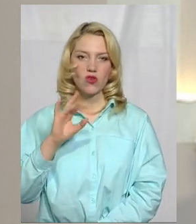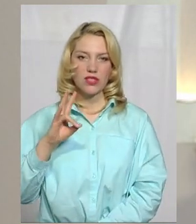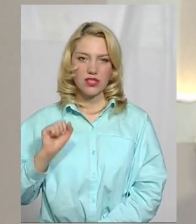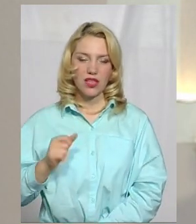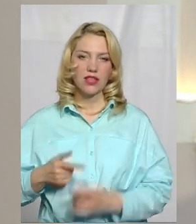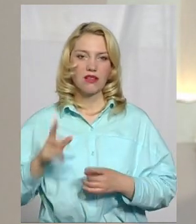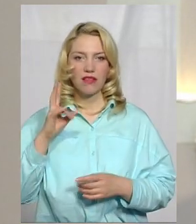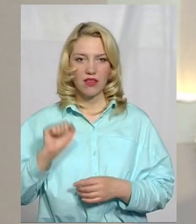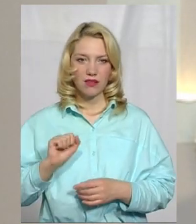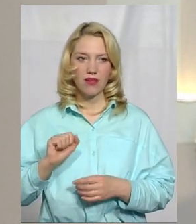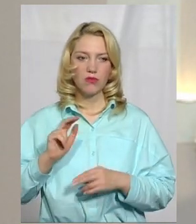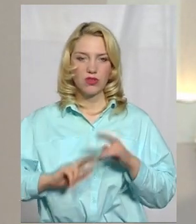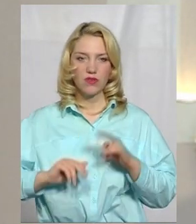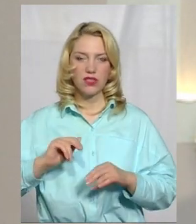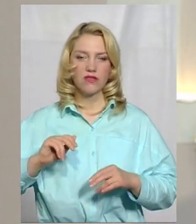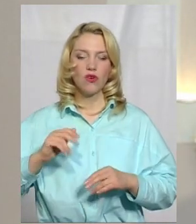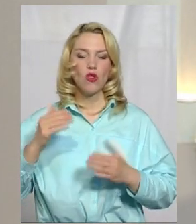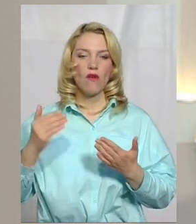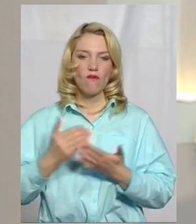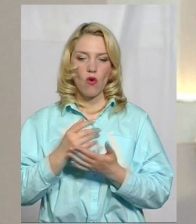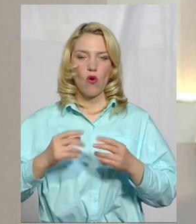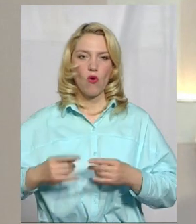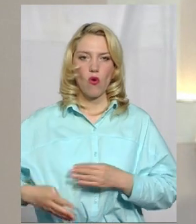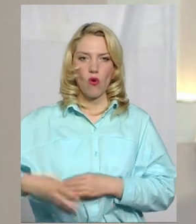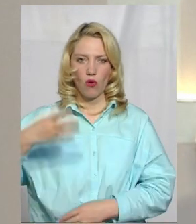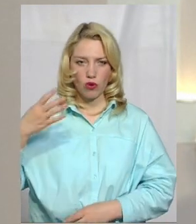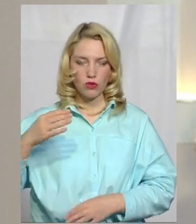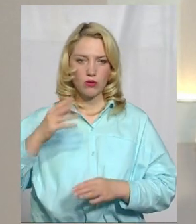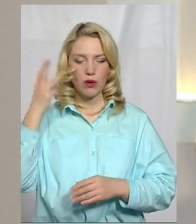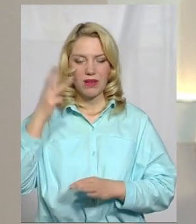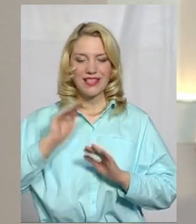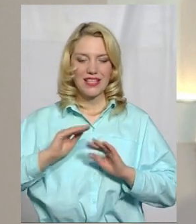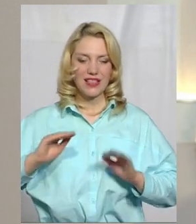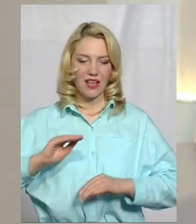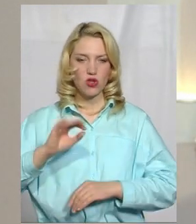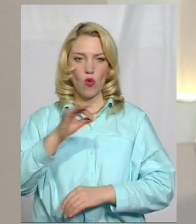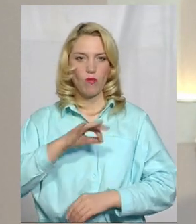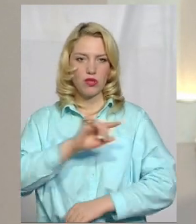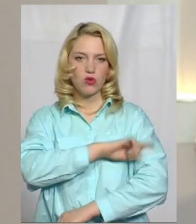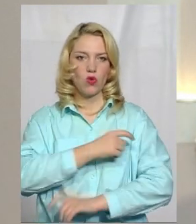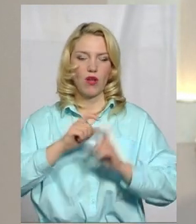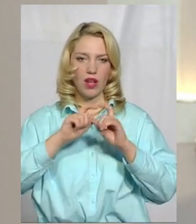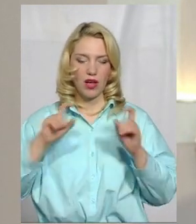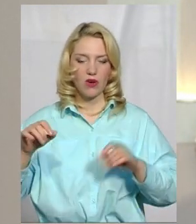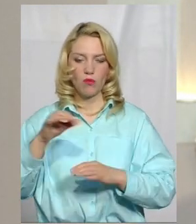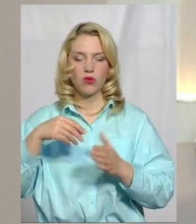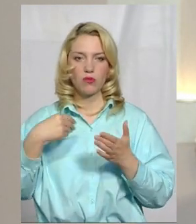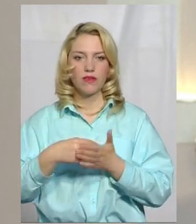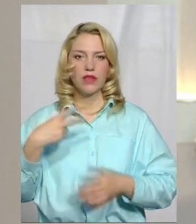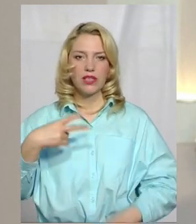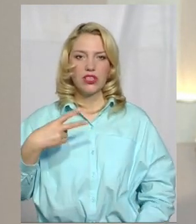На будівництво нового корпусу Хмельницької обласної дитячої лікарні з обласного бюджету на 2020